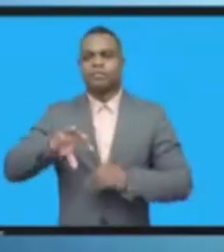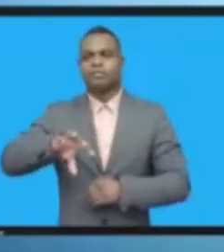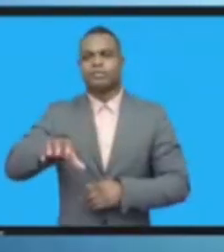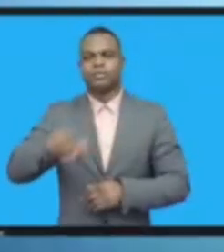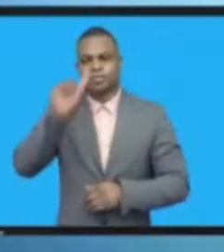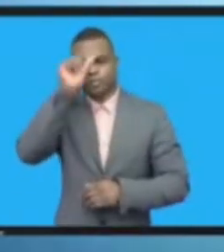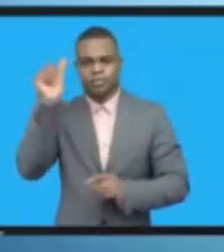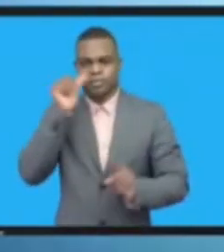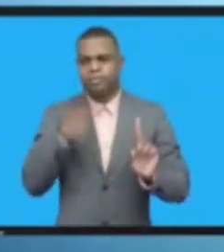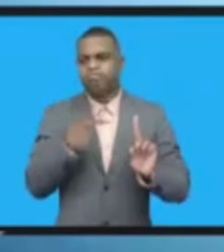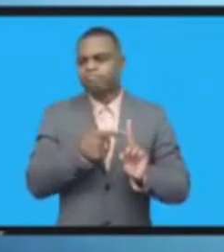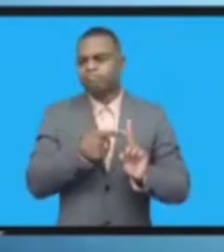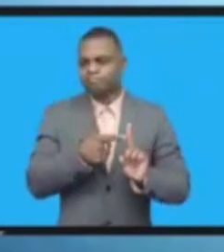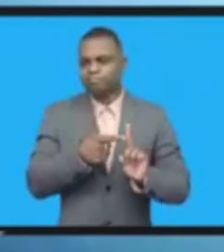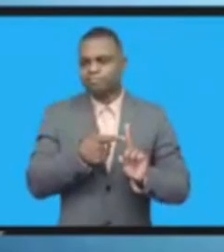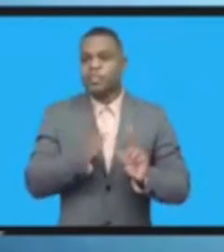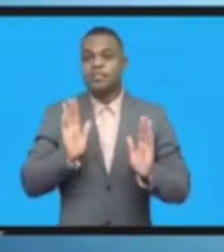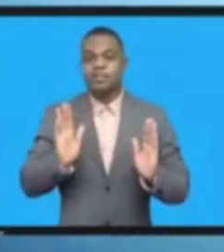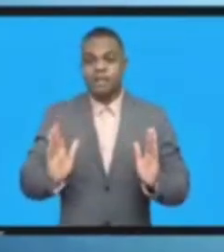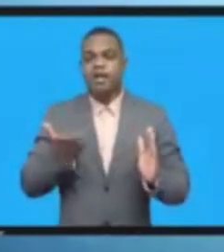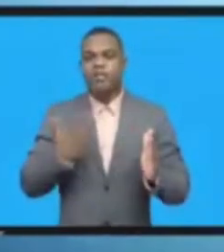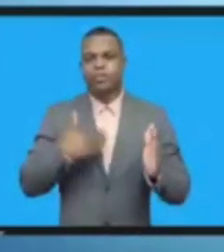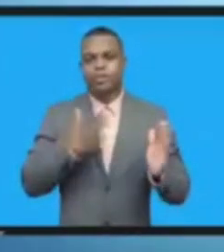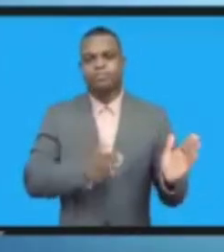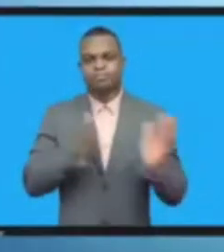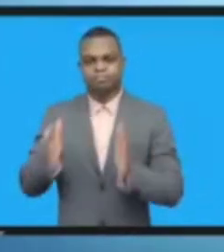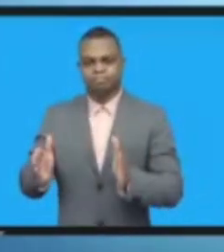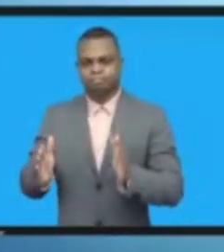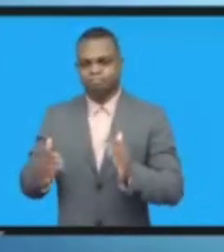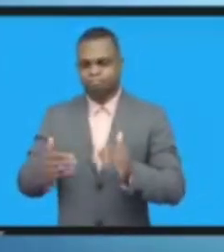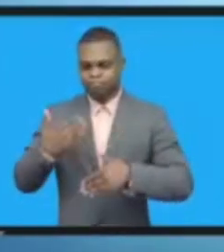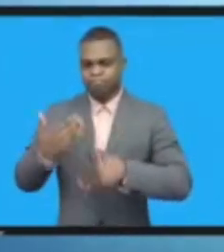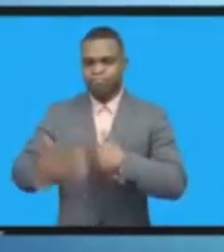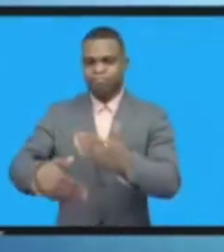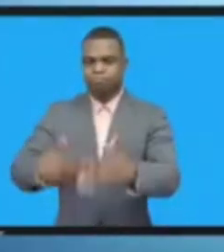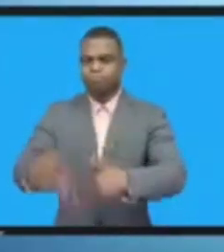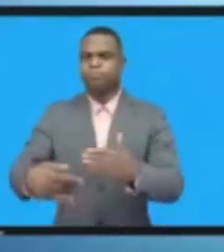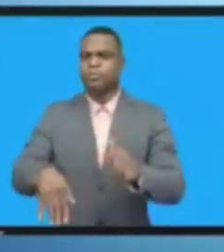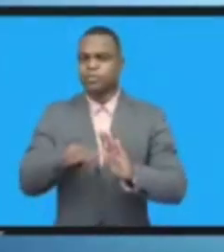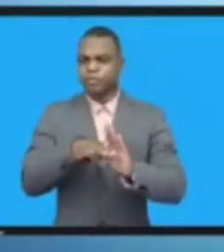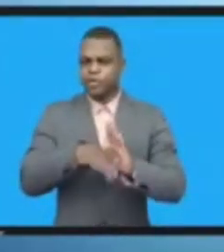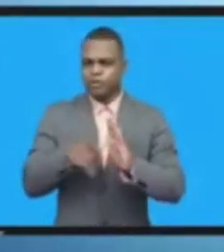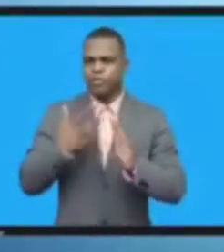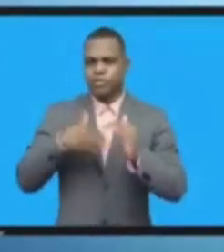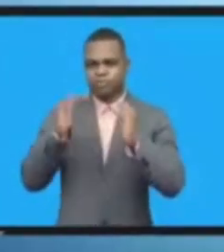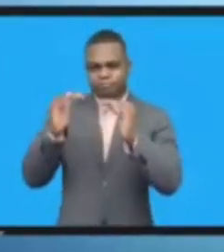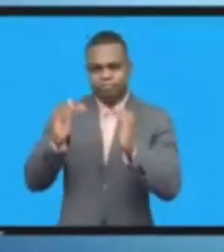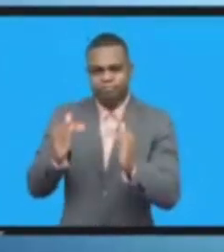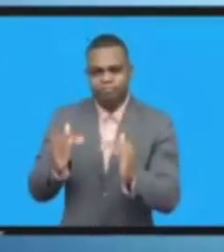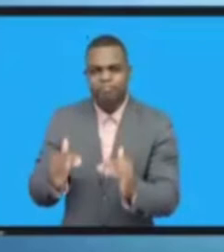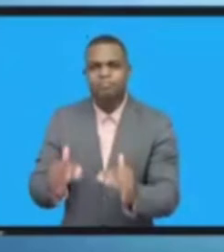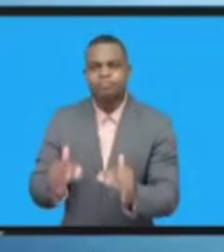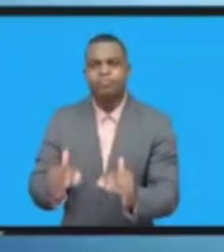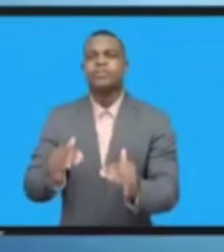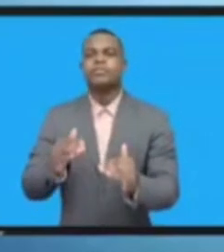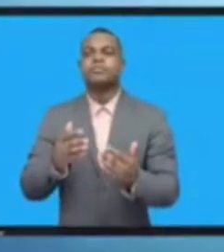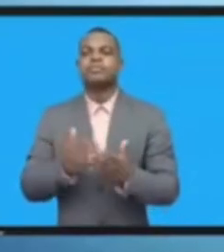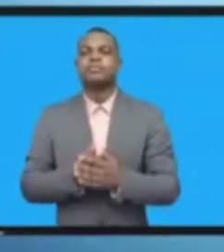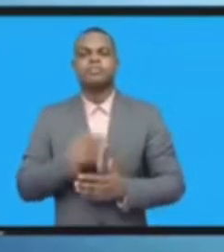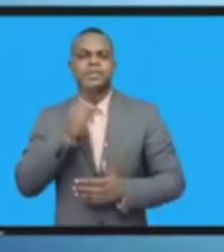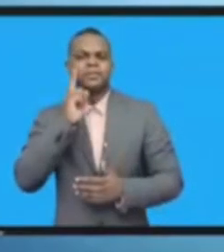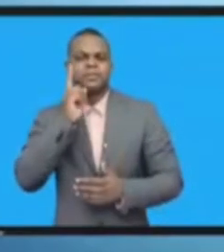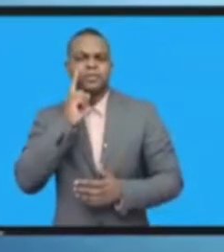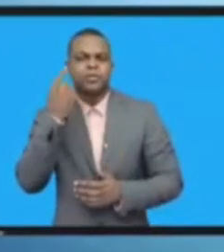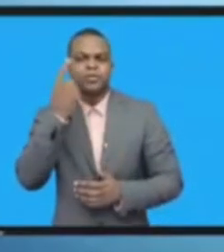اعمالنا ونعطي لأسادة وسيدات المتواجدين معنا على المنصة الفرصة